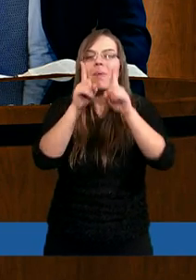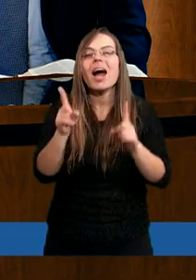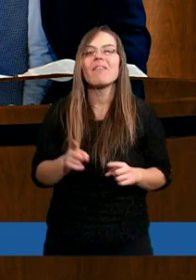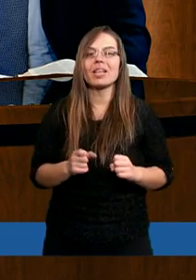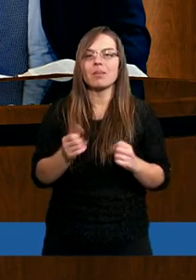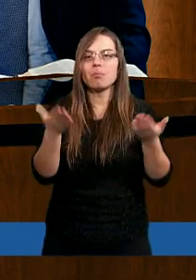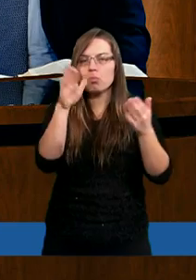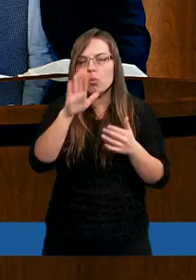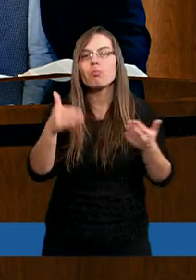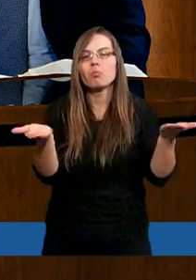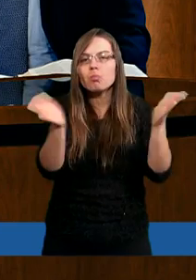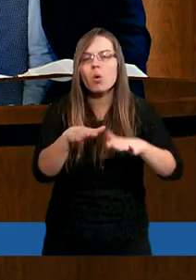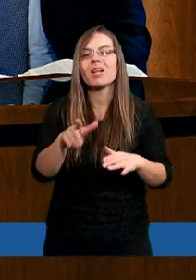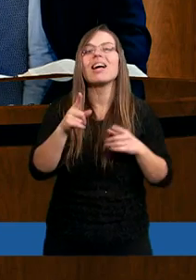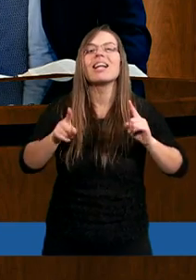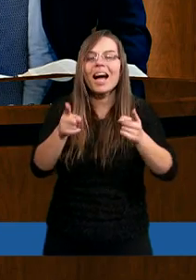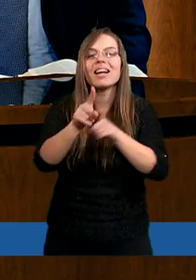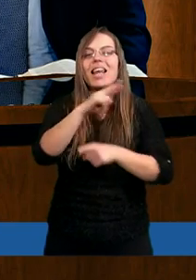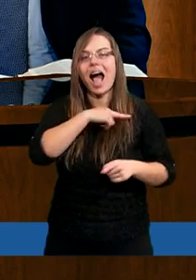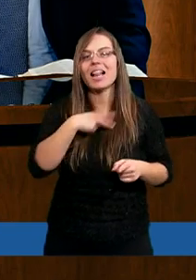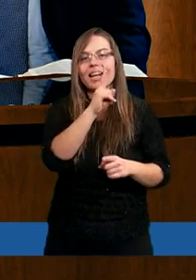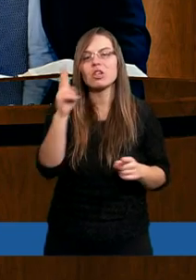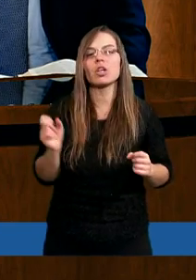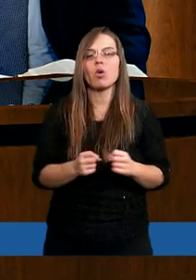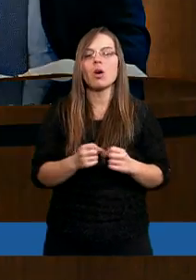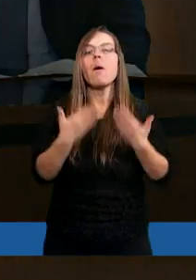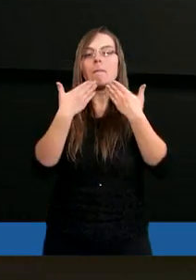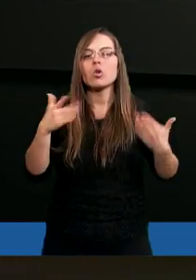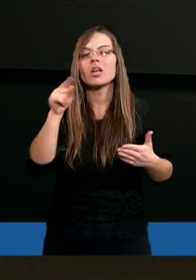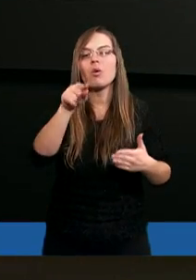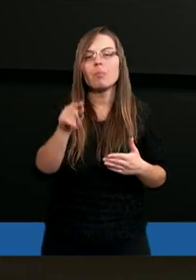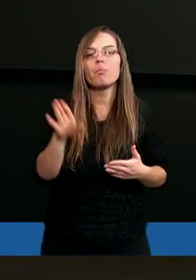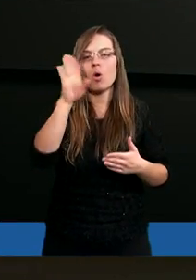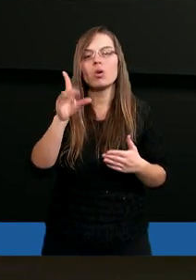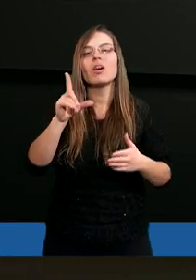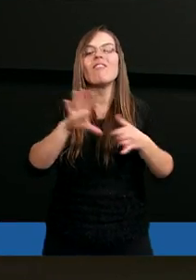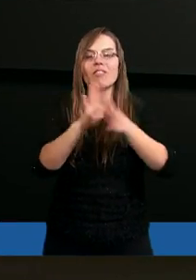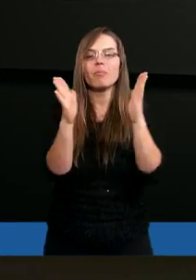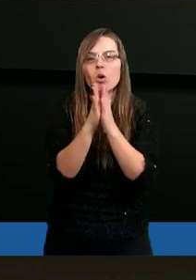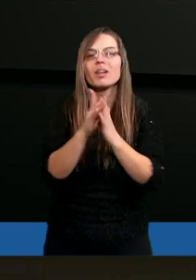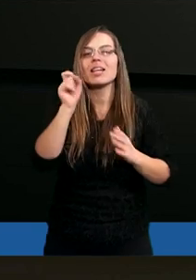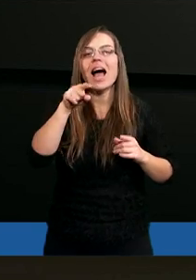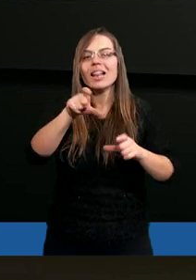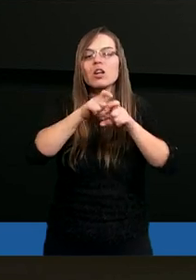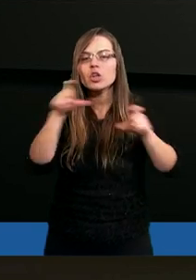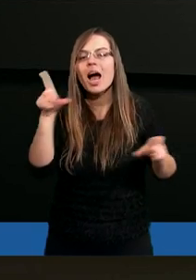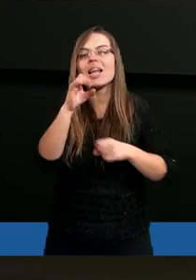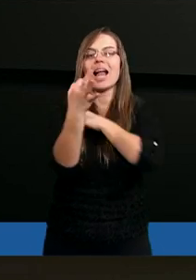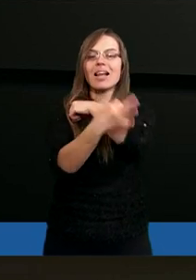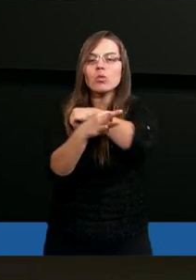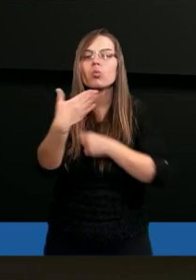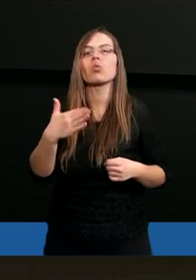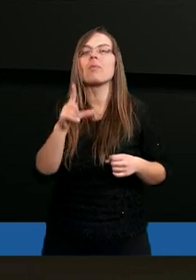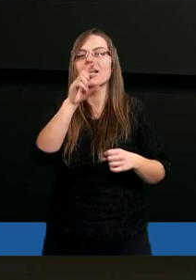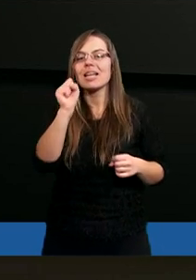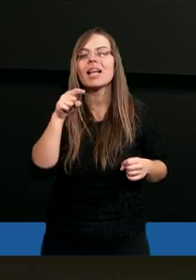palecie wszystkich błogosławieństw być zrealizowane dla ludzkości. Podziękujmy Bogu w modlitwie za ten czas, za